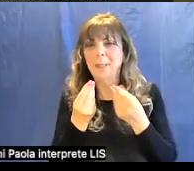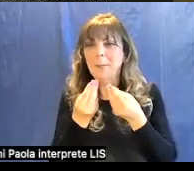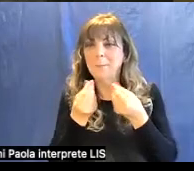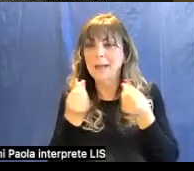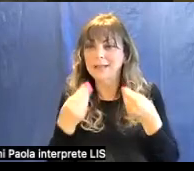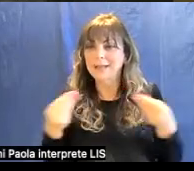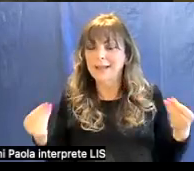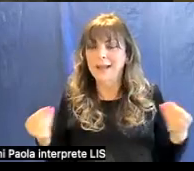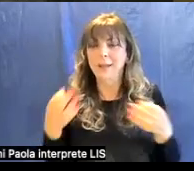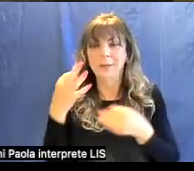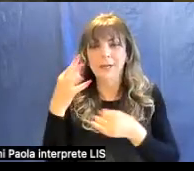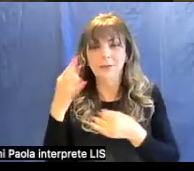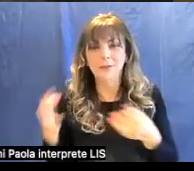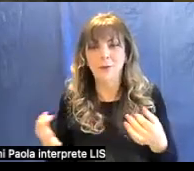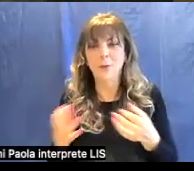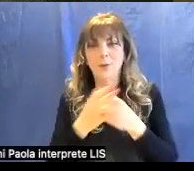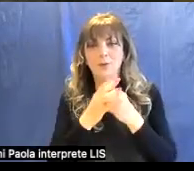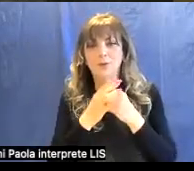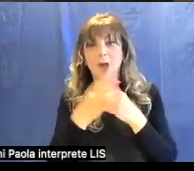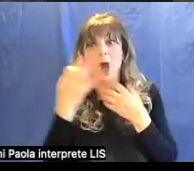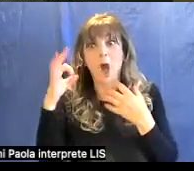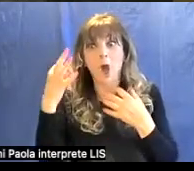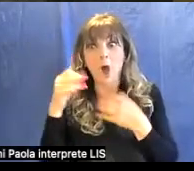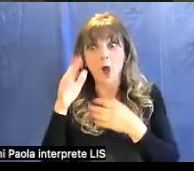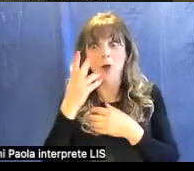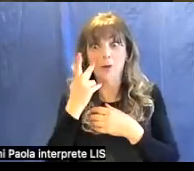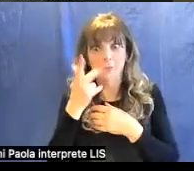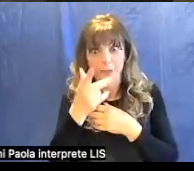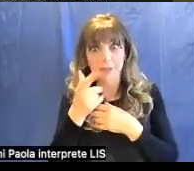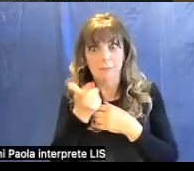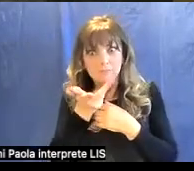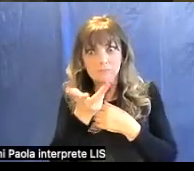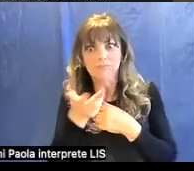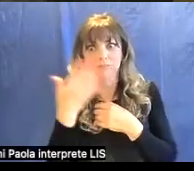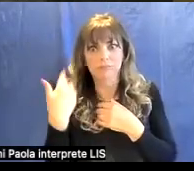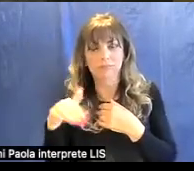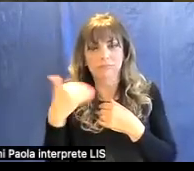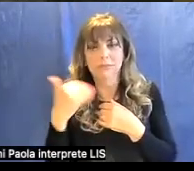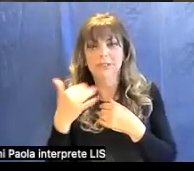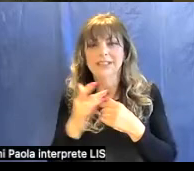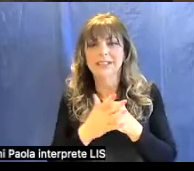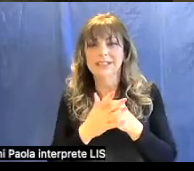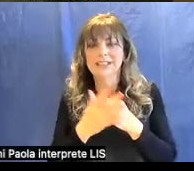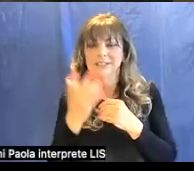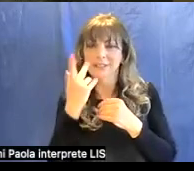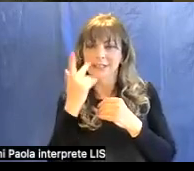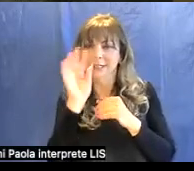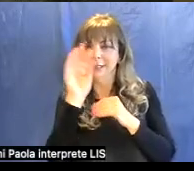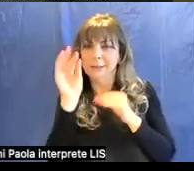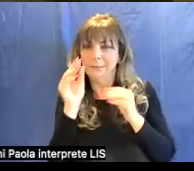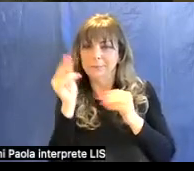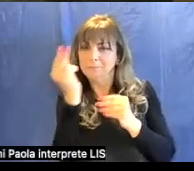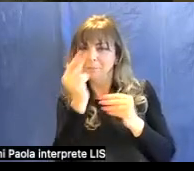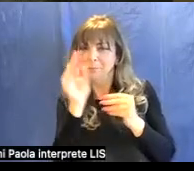grande quantità di oro questa iconografia assolutamente